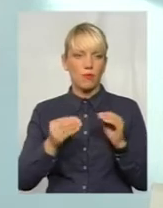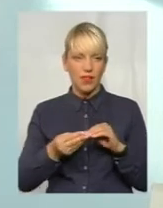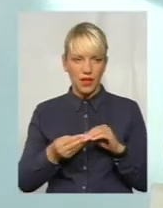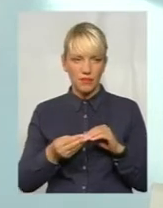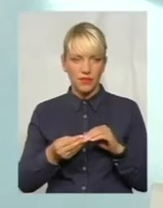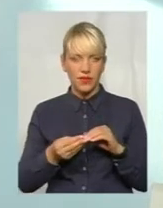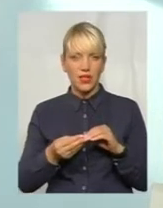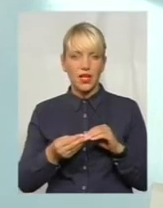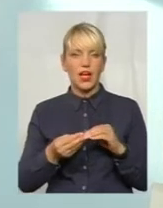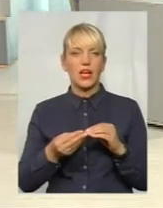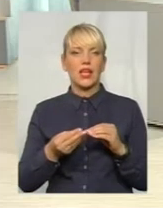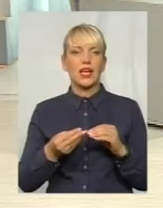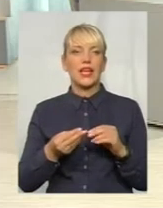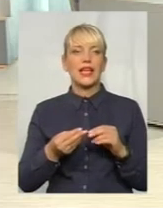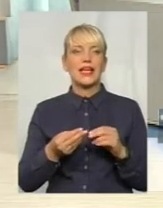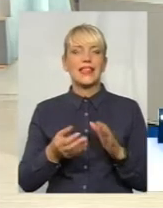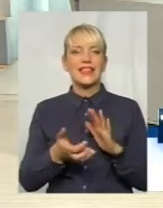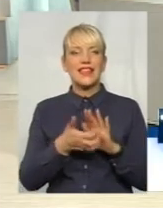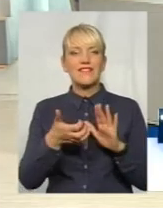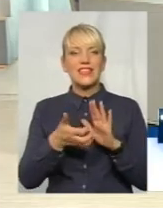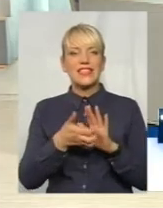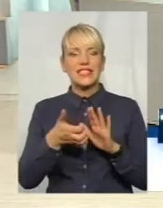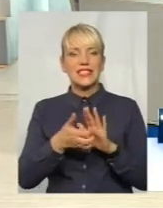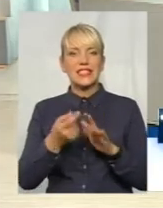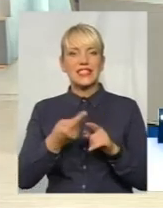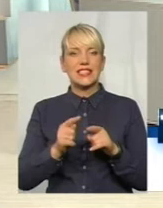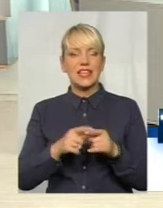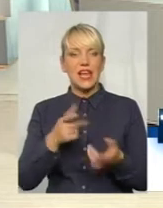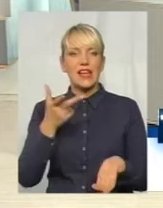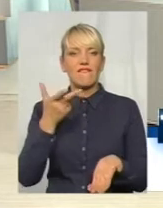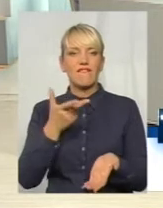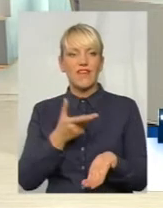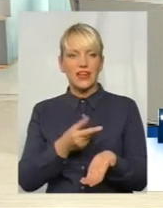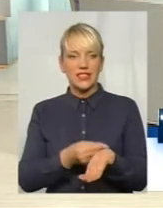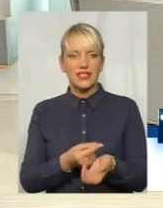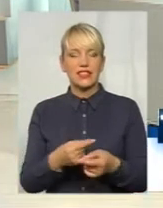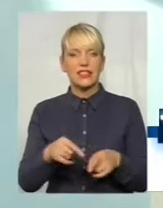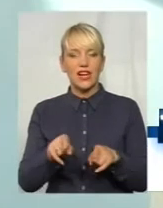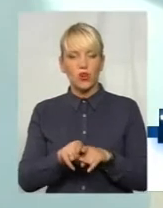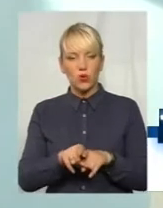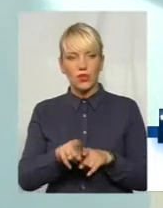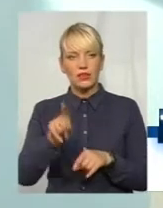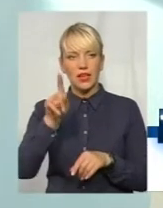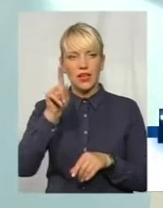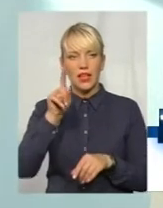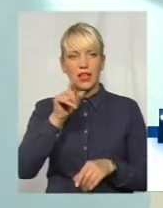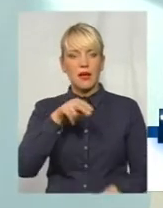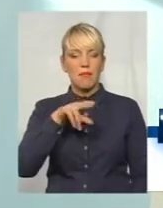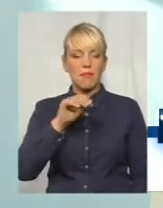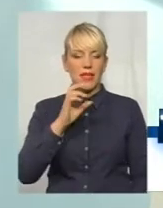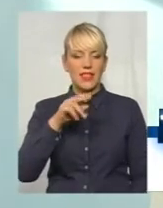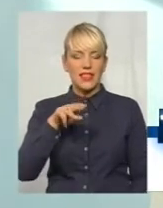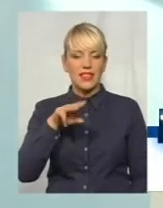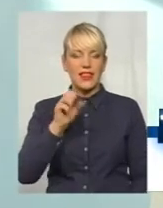точно це не знаю, дефіцит цієї вакцини, тобто такої бажаної, відомої Пентаксім і Інфанрикс,